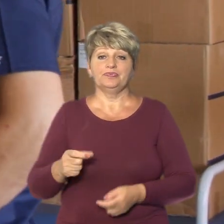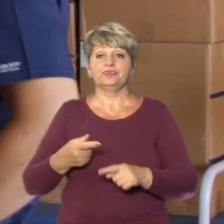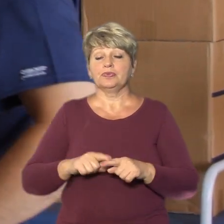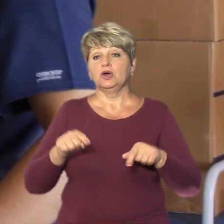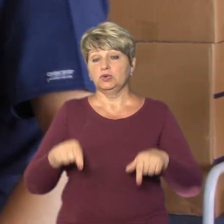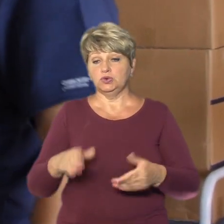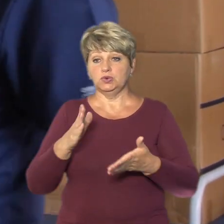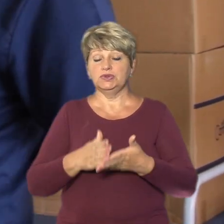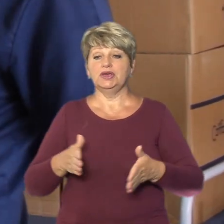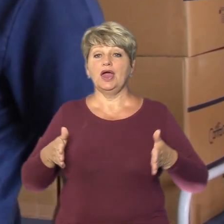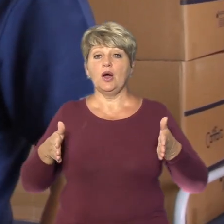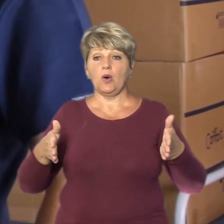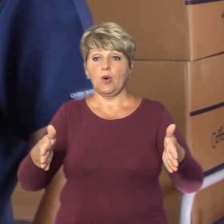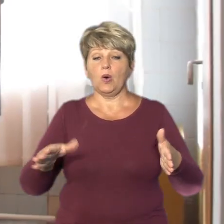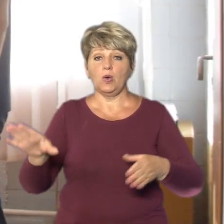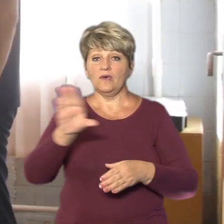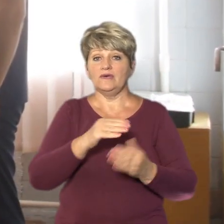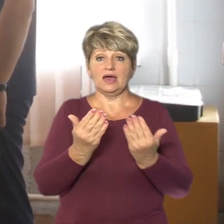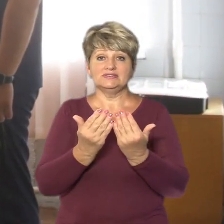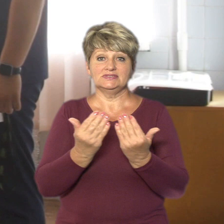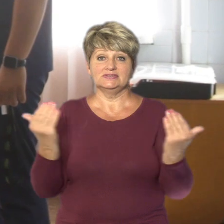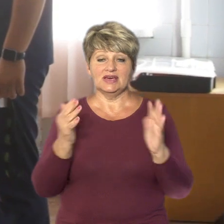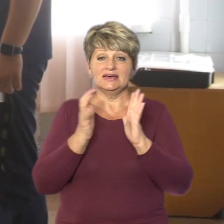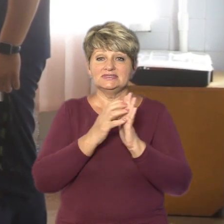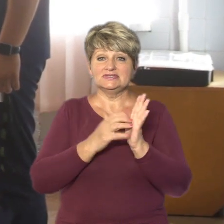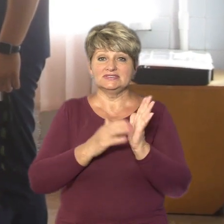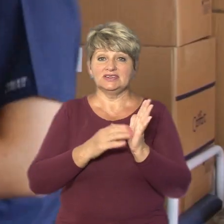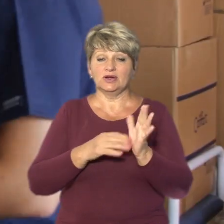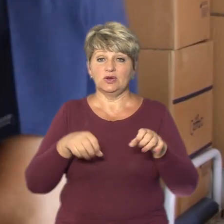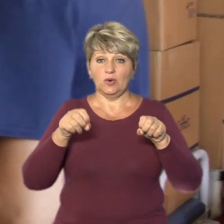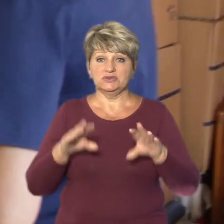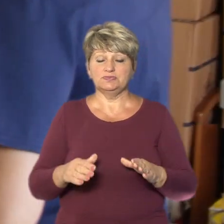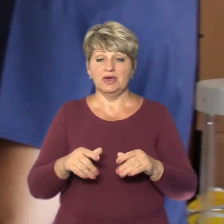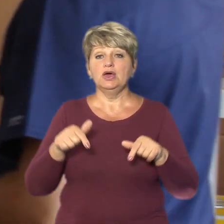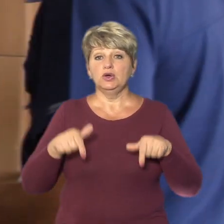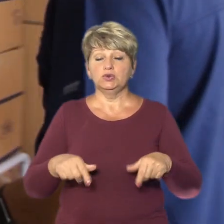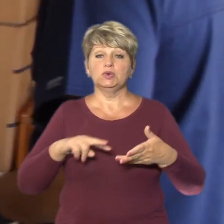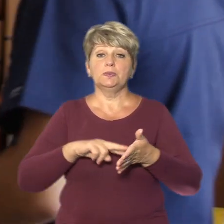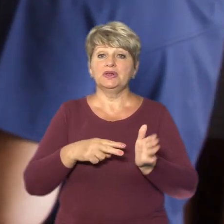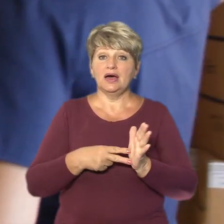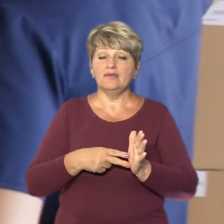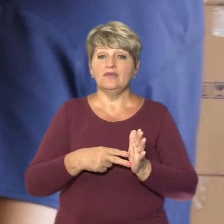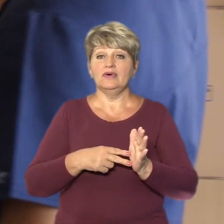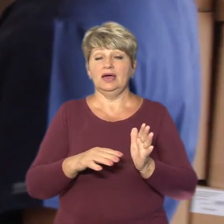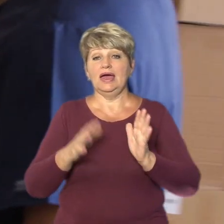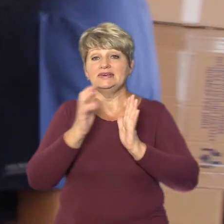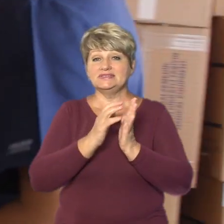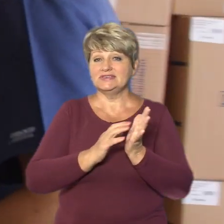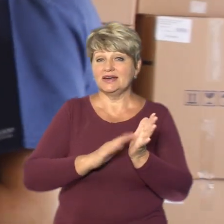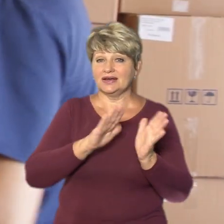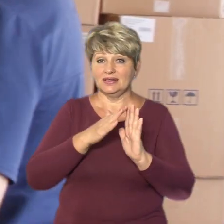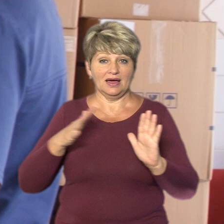весь зашивається стеклопакетами, це буде така open space зона. Тут у нас планується бути зеркала на цій стіні,